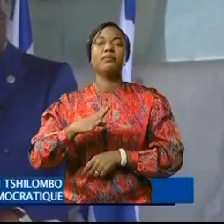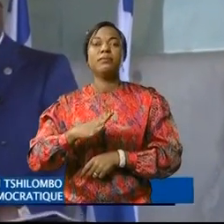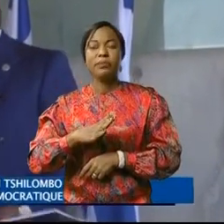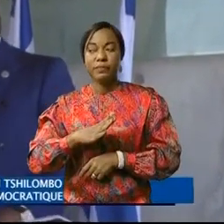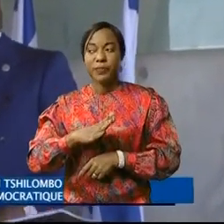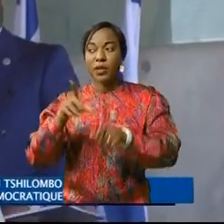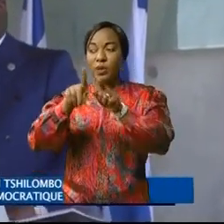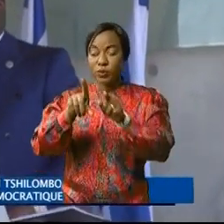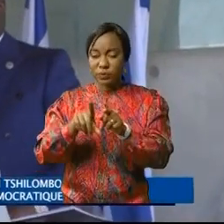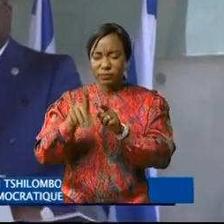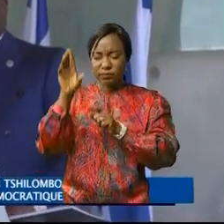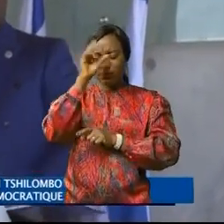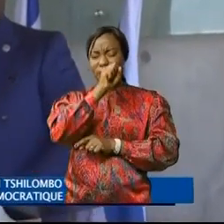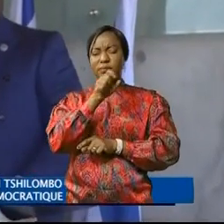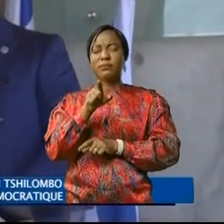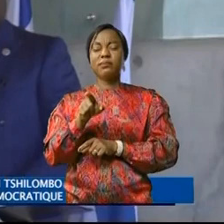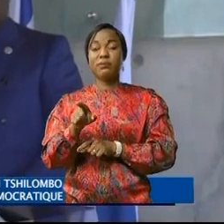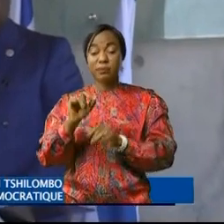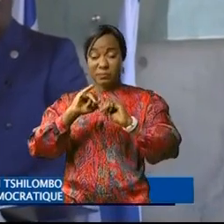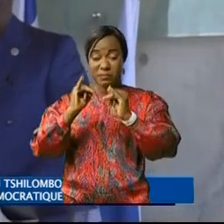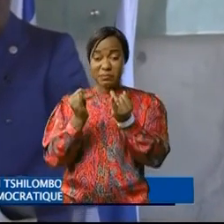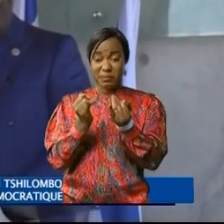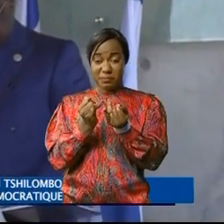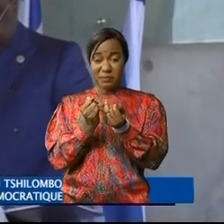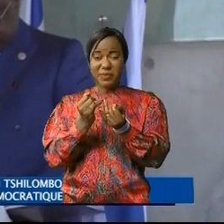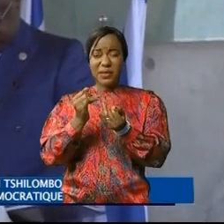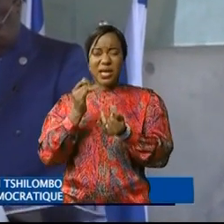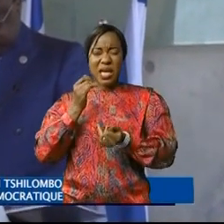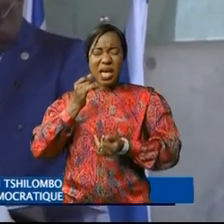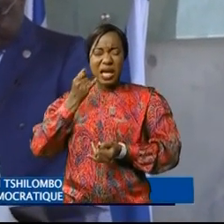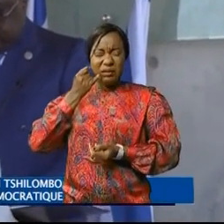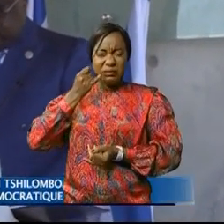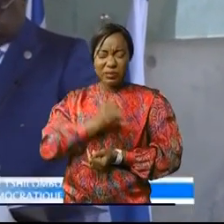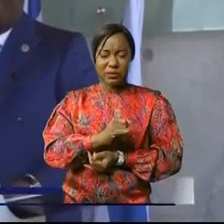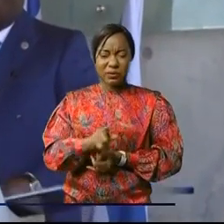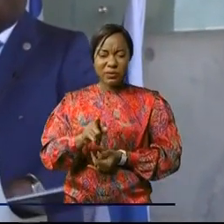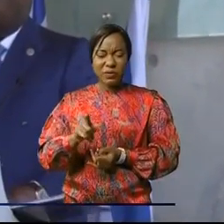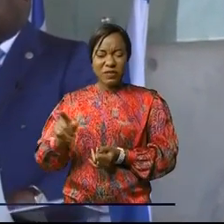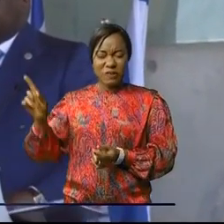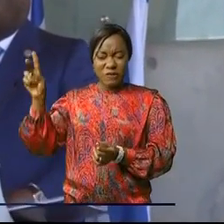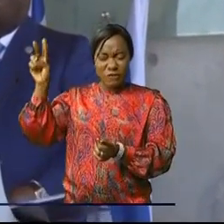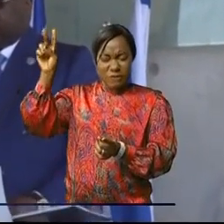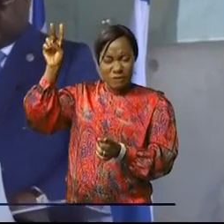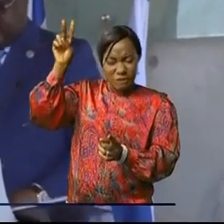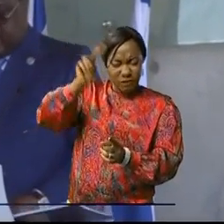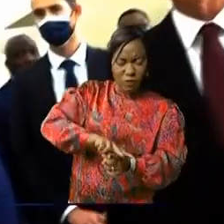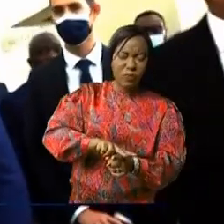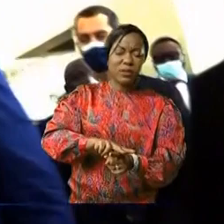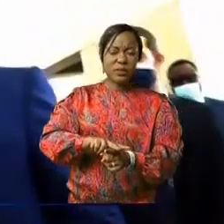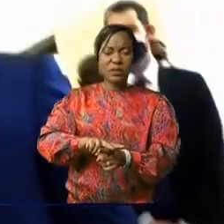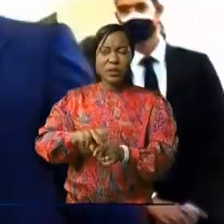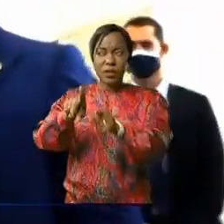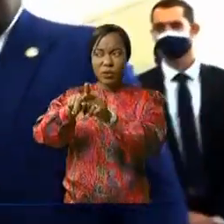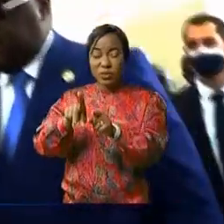On est saisi par l'industrialisation de la haine et de la violence orchestrée